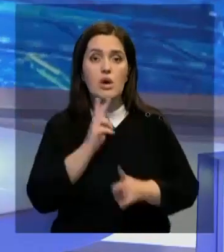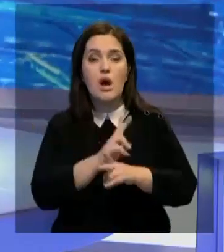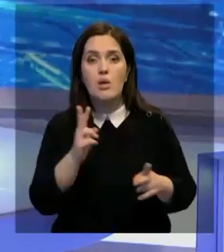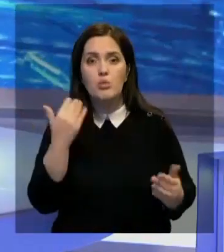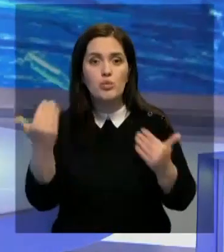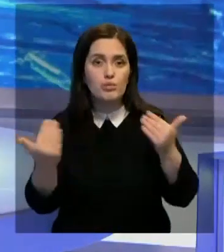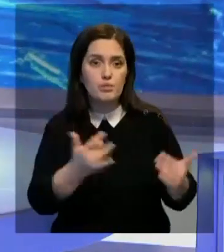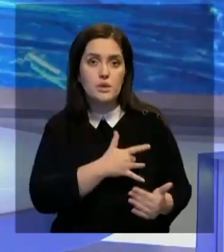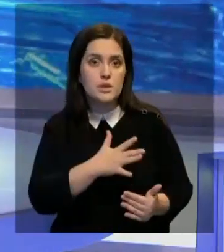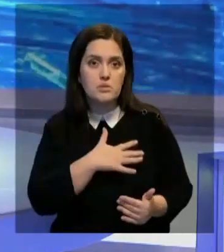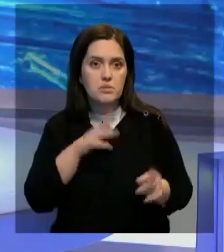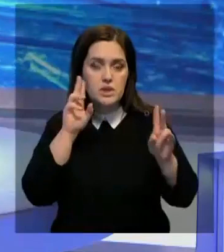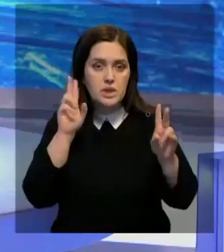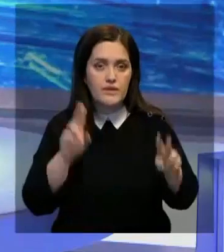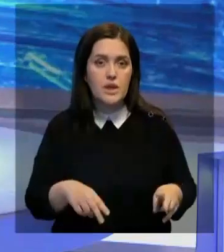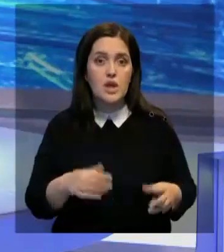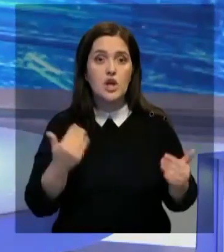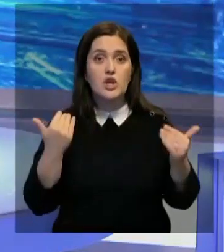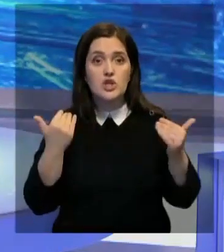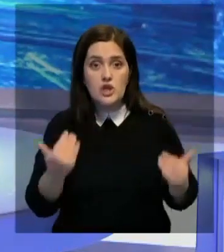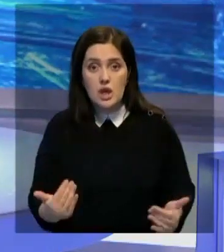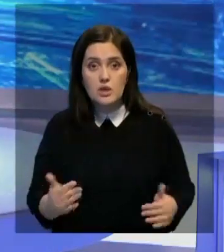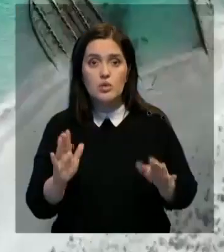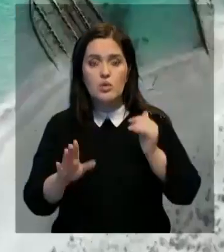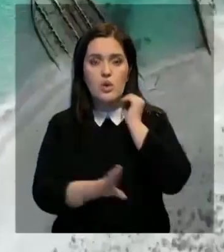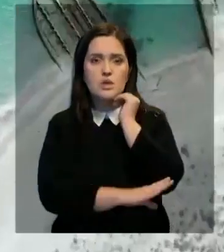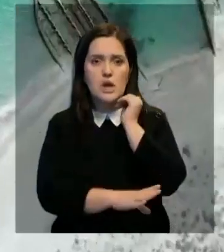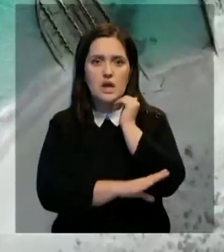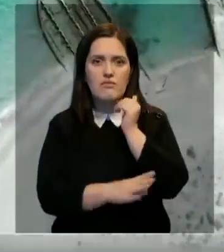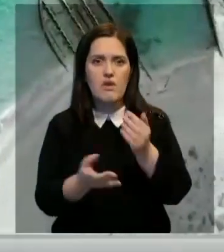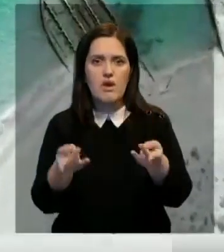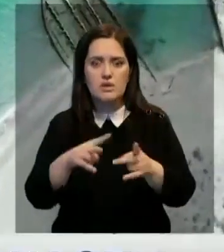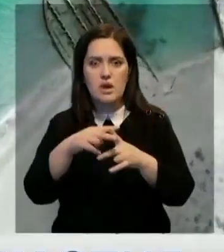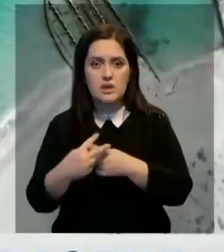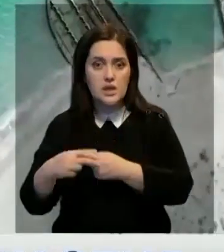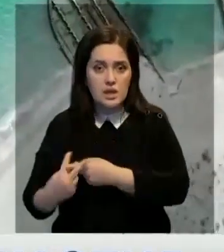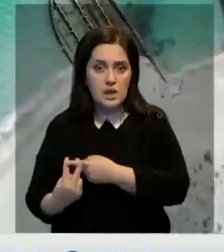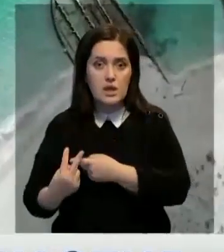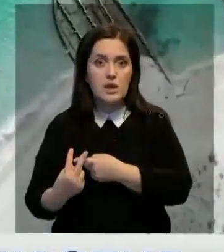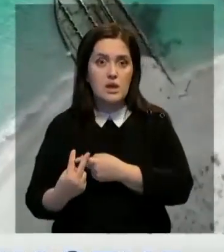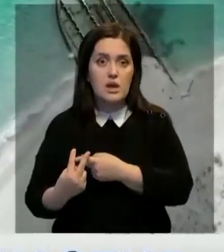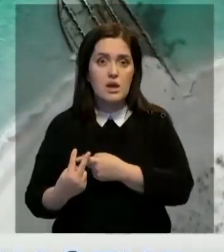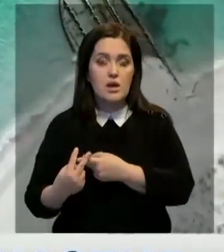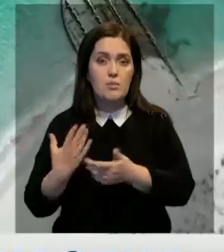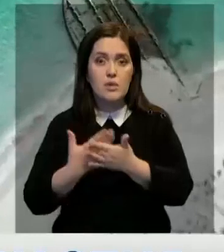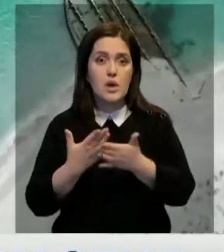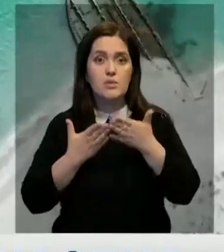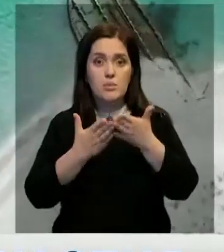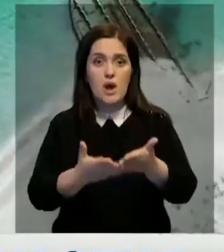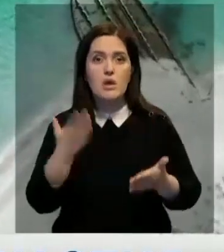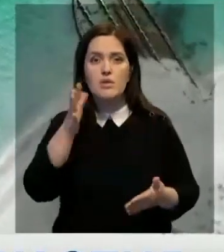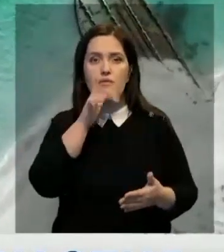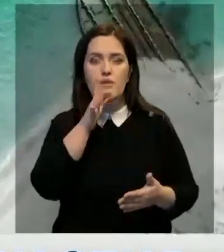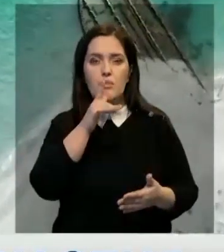кому они принадлежали до сих пор неизвестно. Сейчас они представляют собой лишь деревянные останки. Жители предполагают, что это корабли